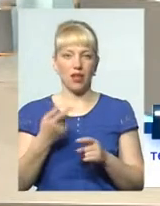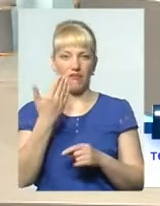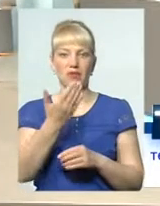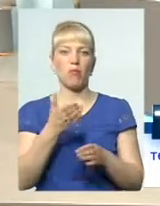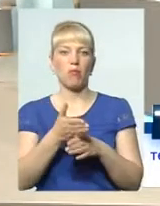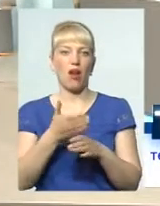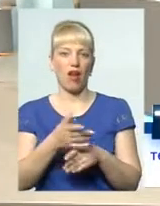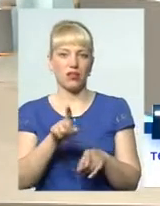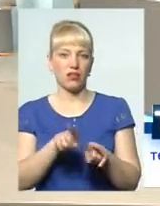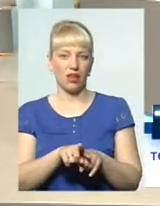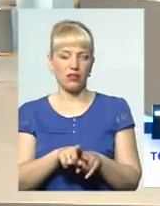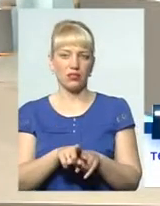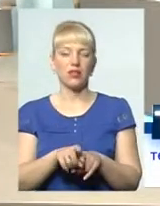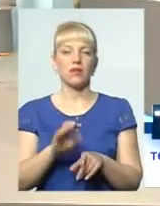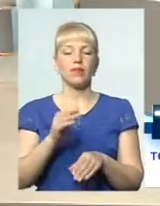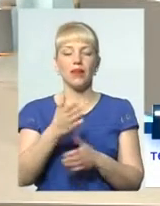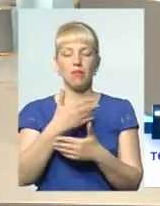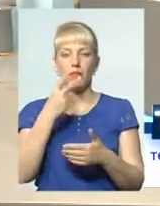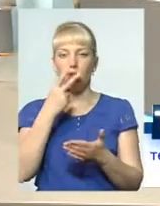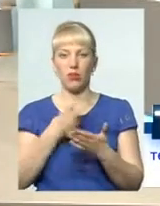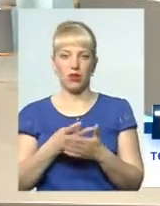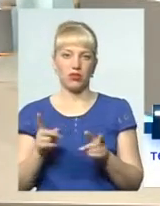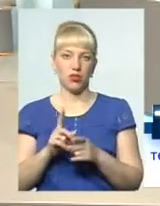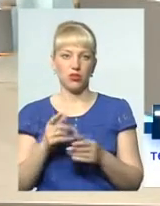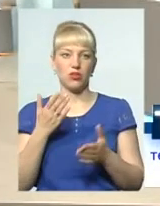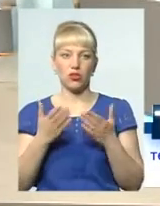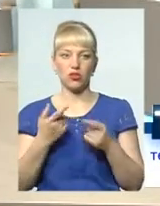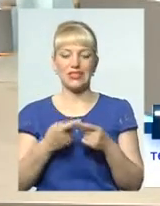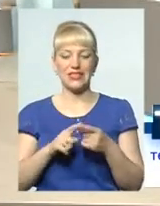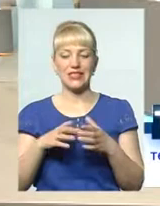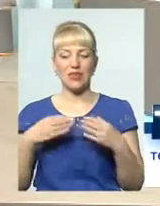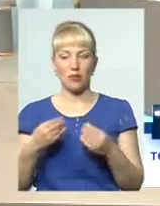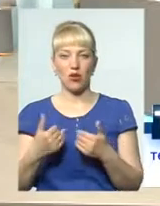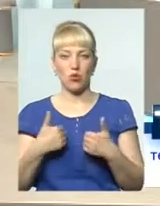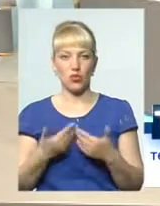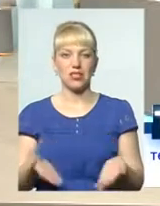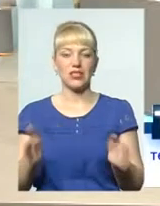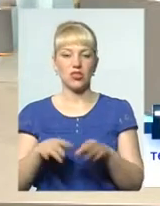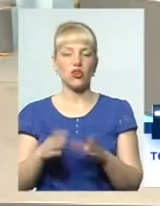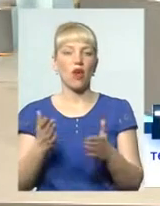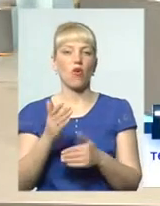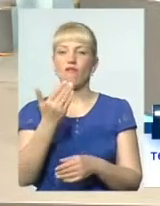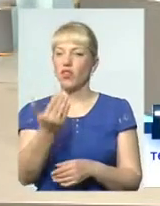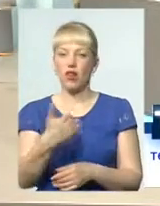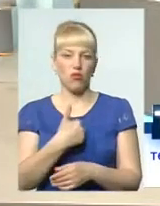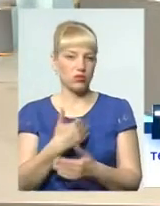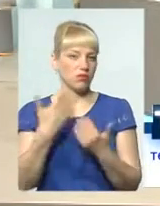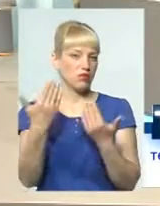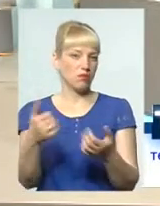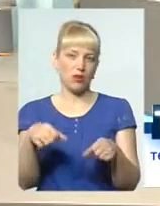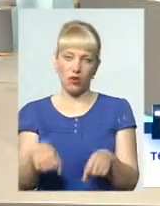побачили, що насправді, краще, якщо ця сім'я хоче залишатись такою, якою вона є, це її право.